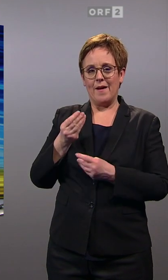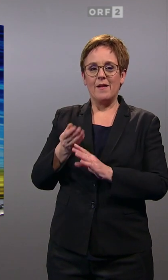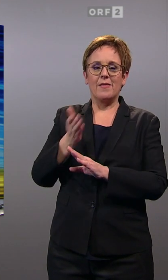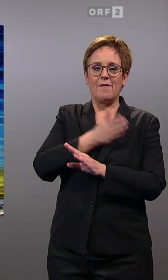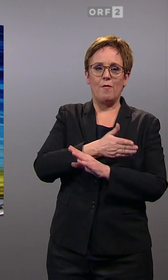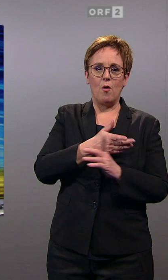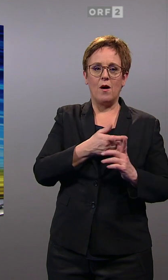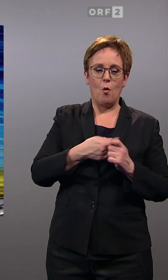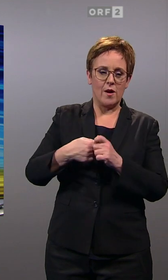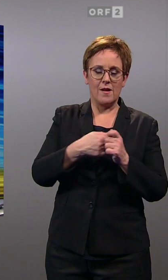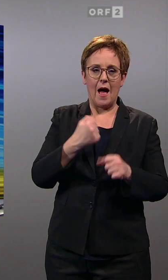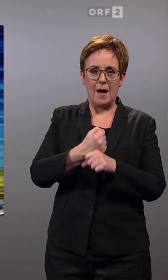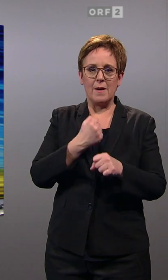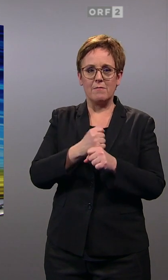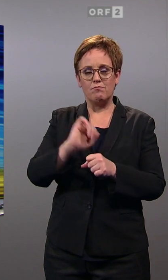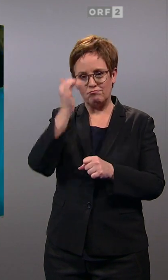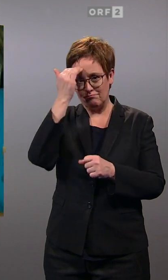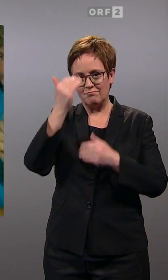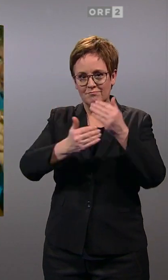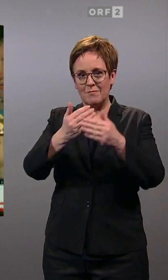Hintergrund der Partei einen Namen machen.